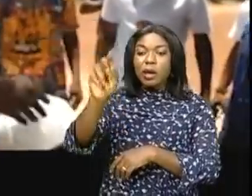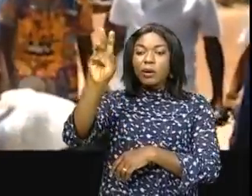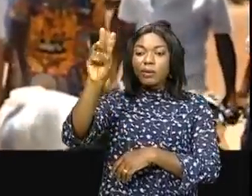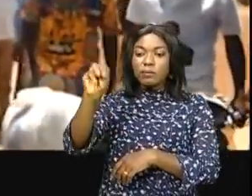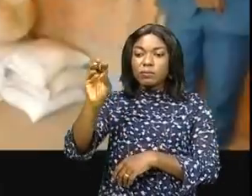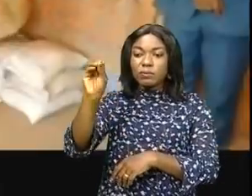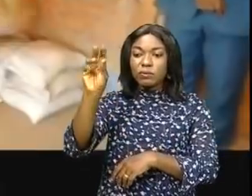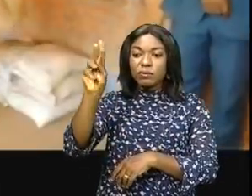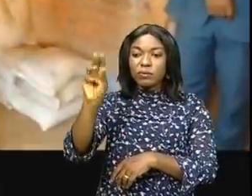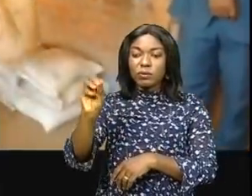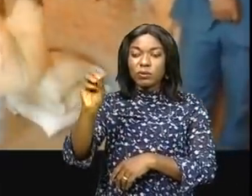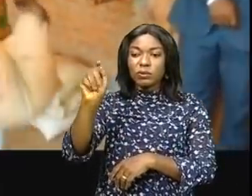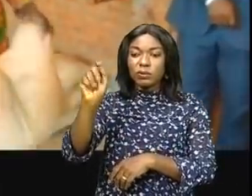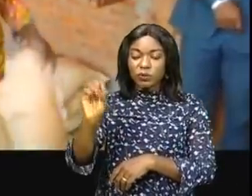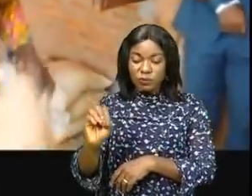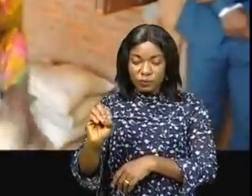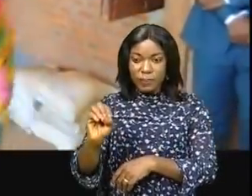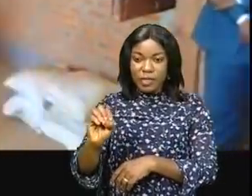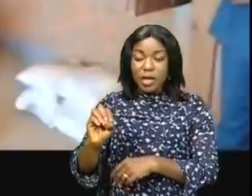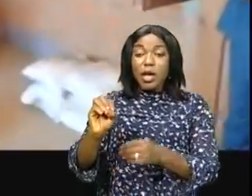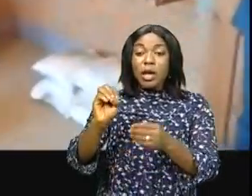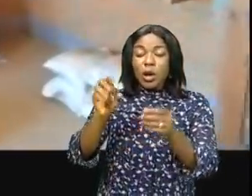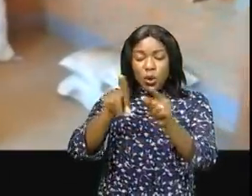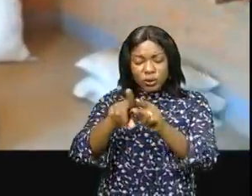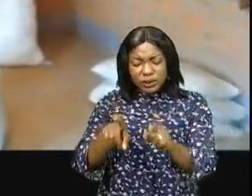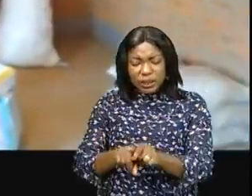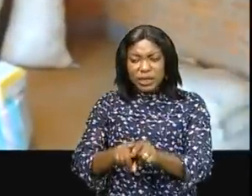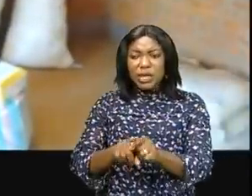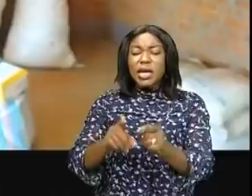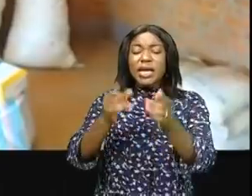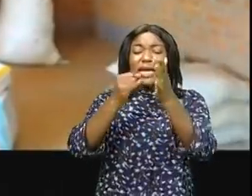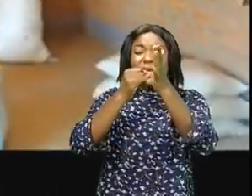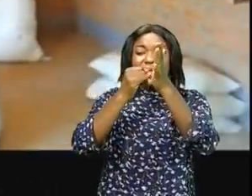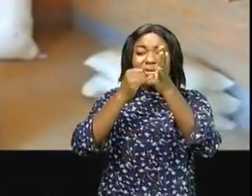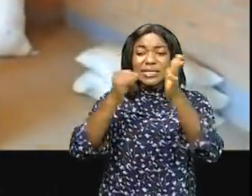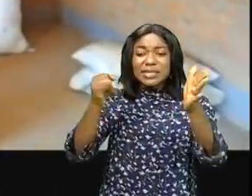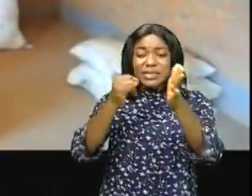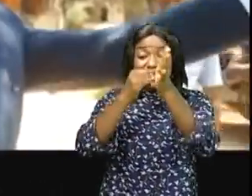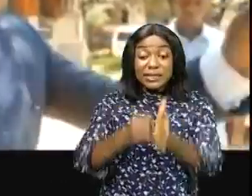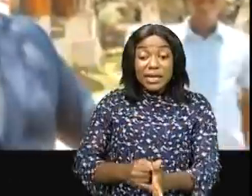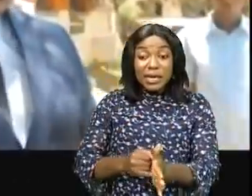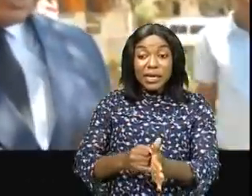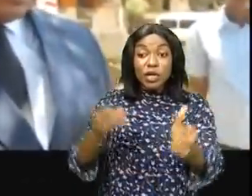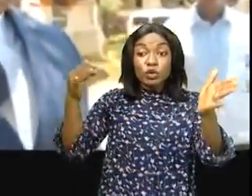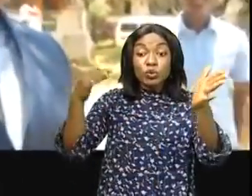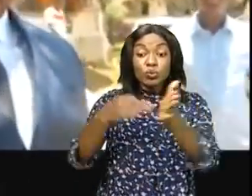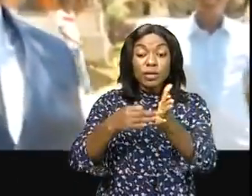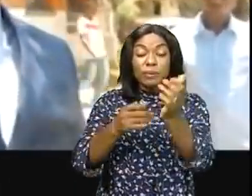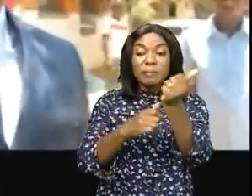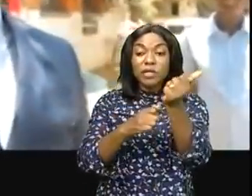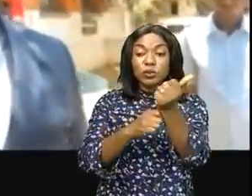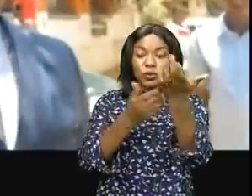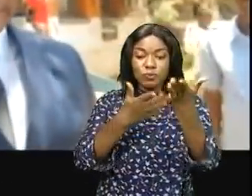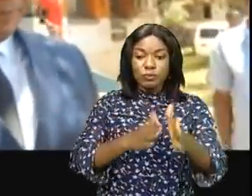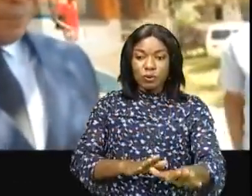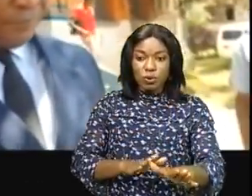dont le bilan fourni étaient 58 morts, 815 maisons incendiées d'après le rapport officiel.